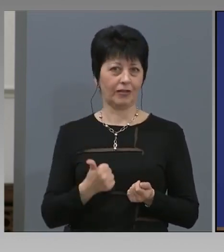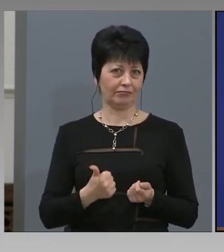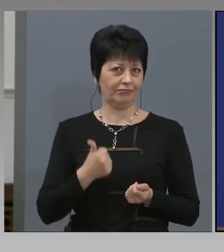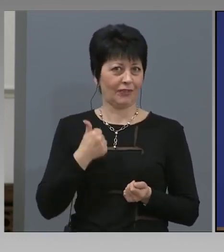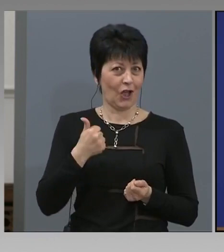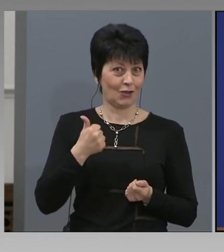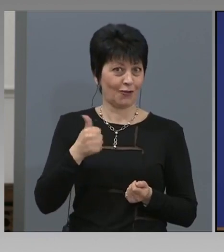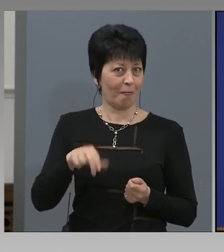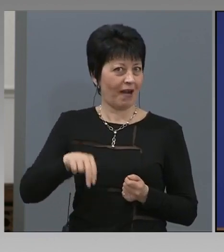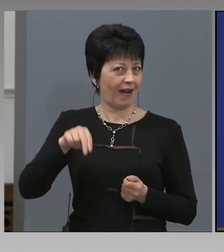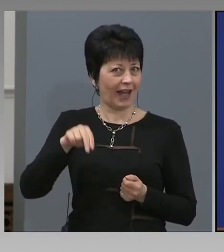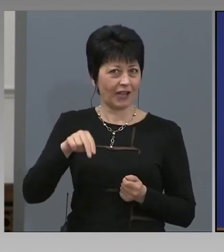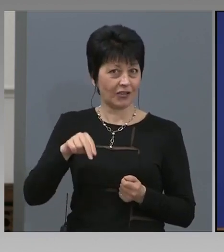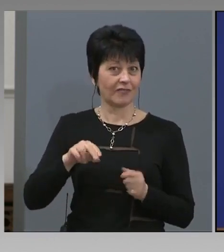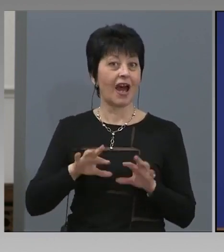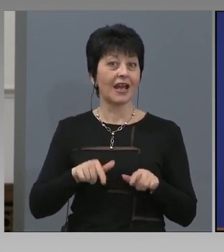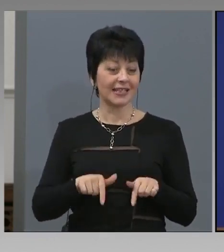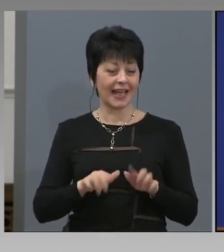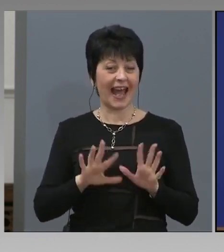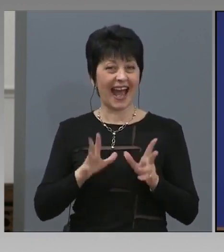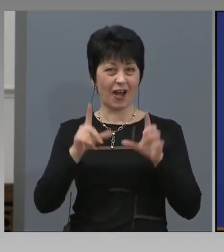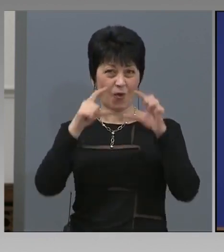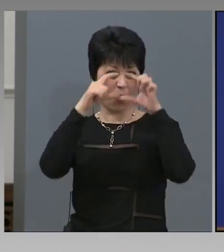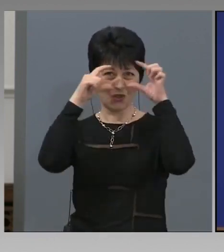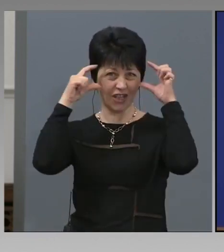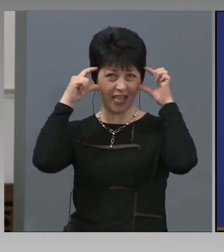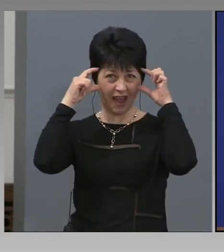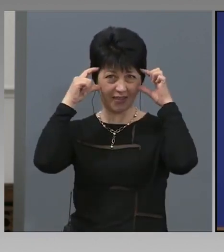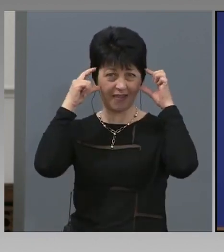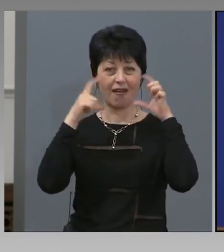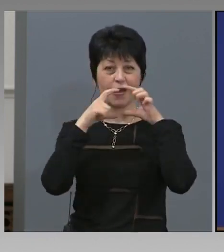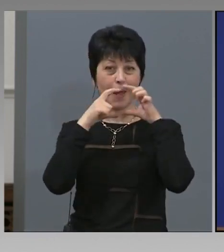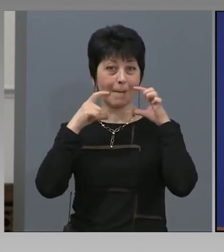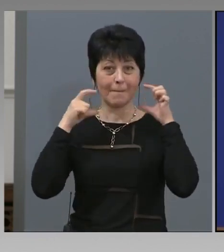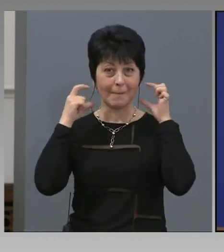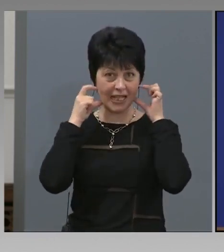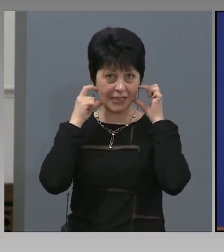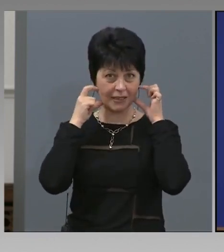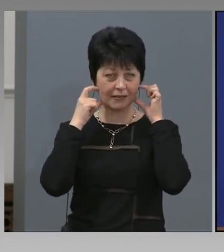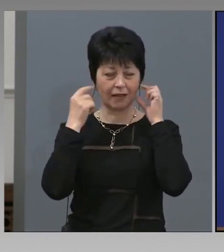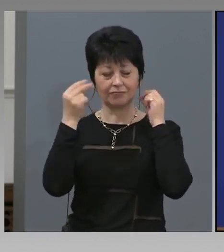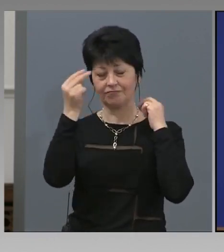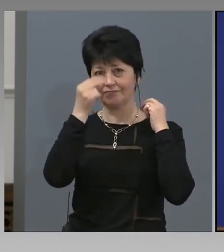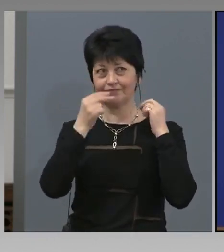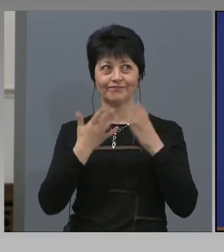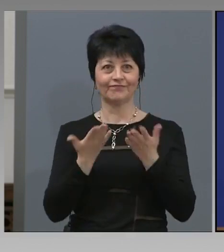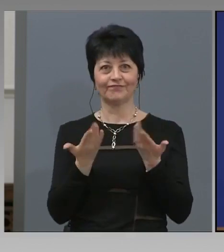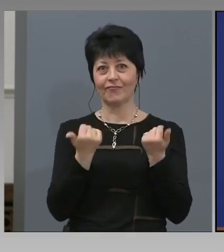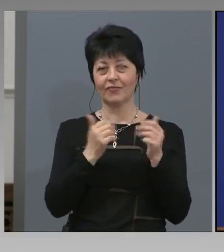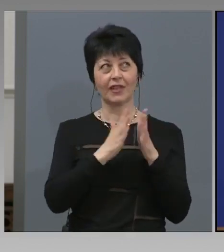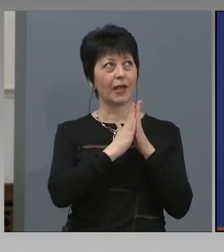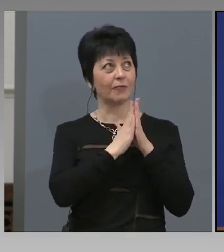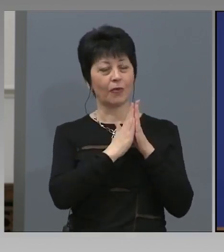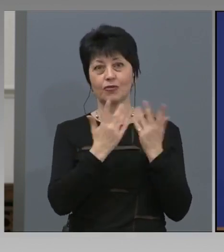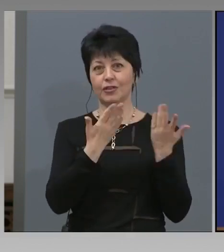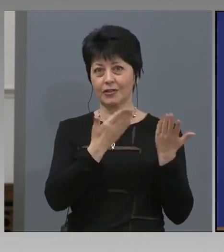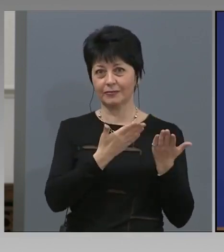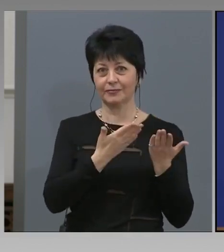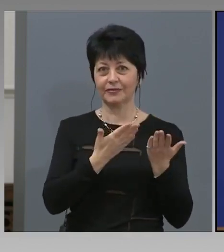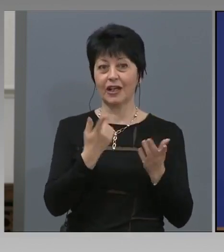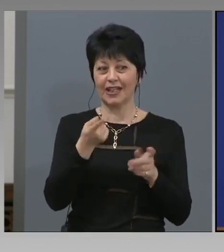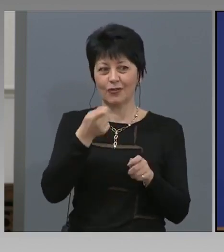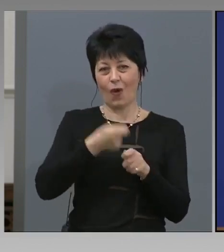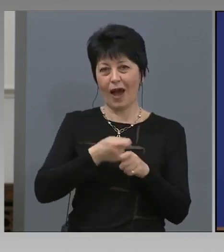качество. И ако сега и очилата, и маските, и дай Боже, тези, които работят по респираторите, ще